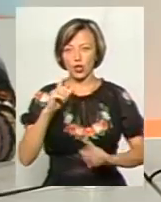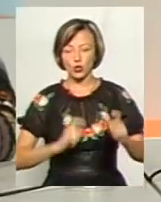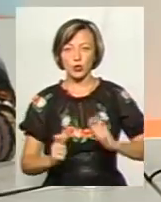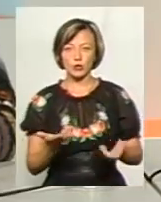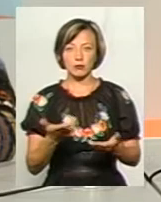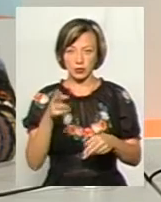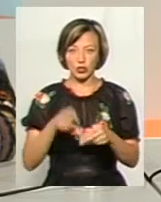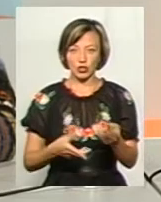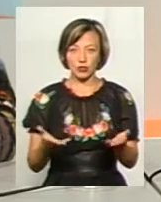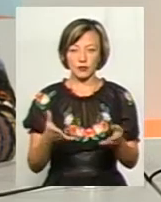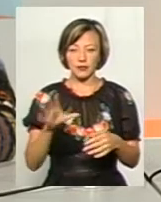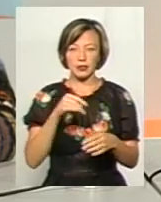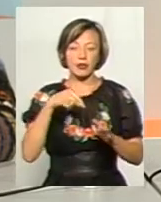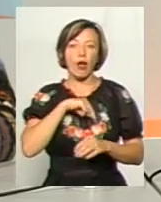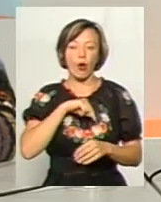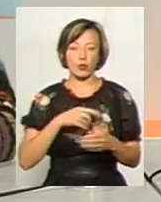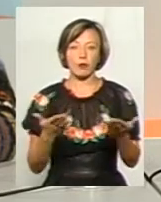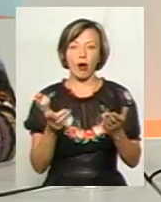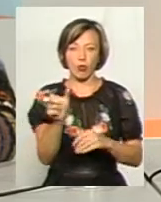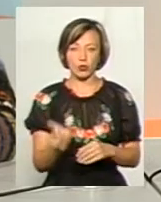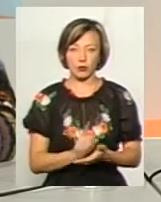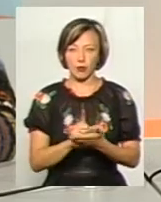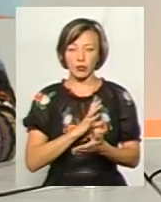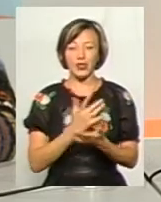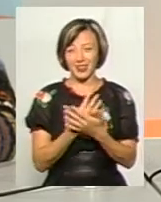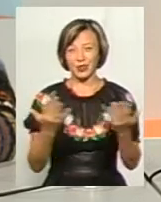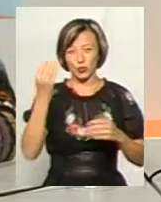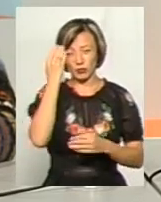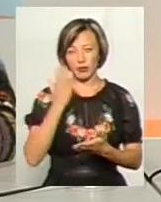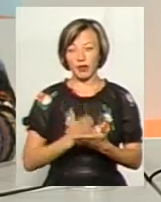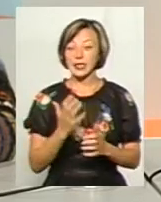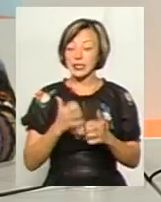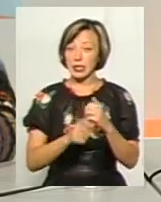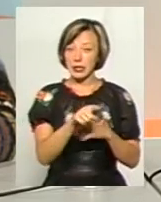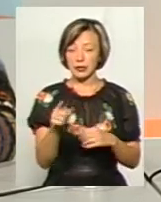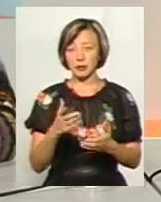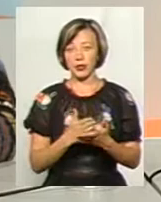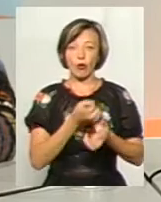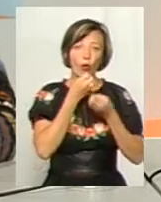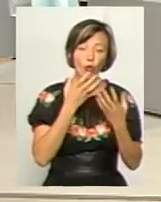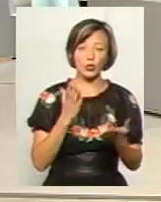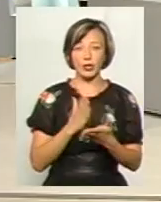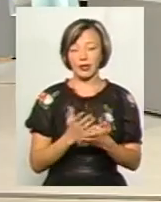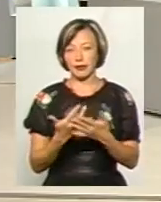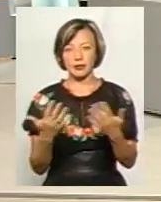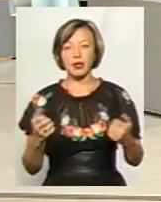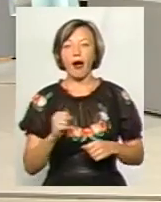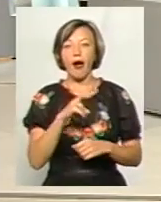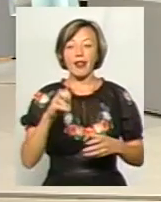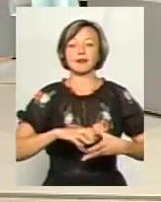закінчено, от всі, з якостями. Є різні бачення. Серед тих бачень є приватні, хороші, такі, але загально